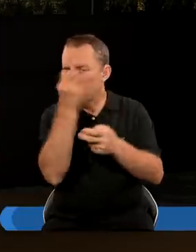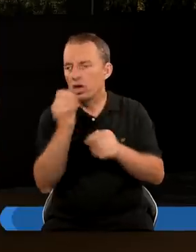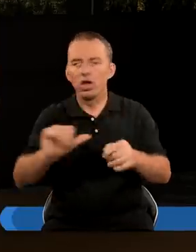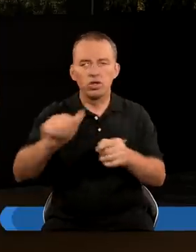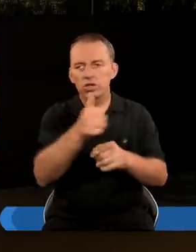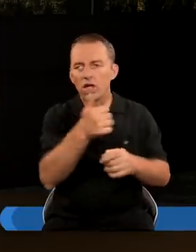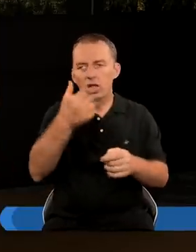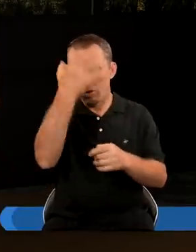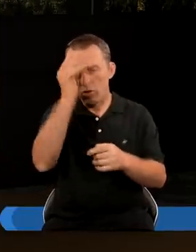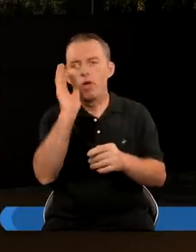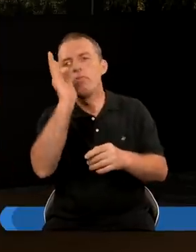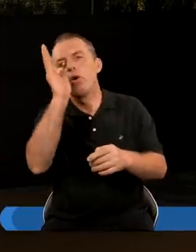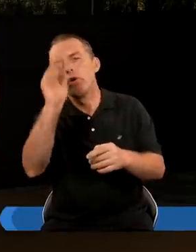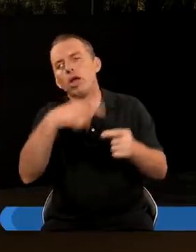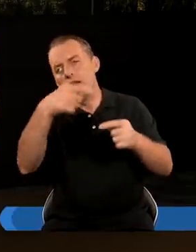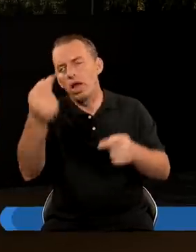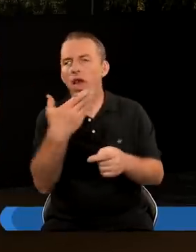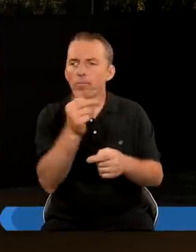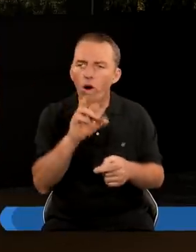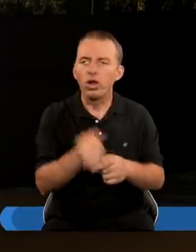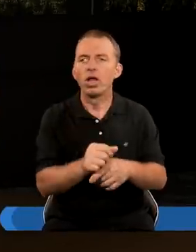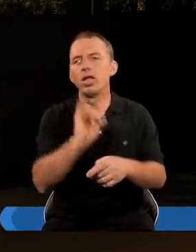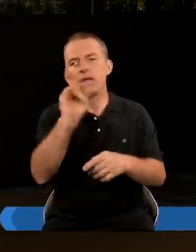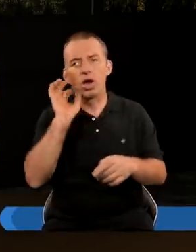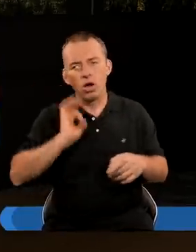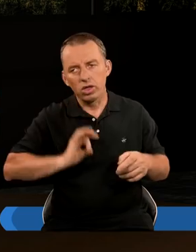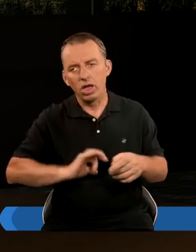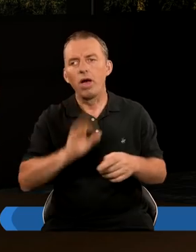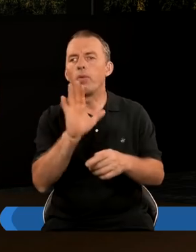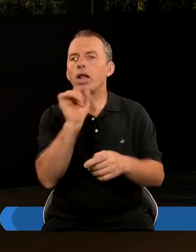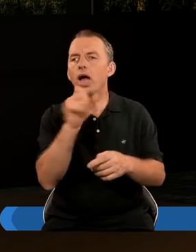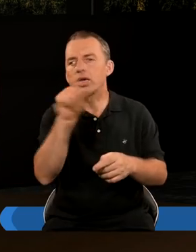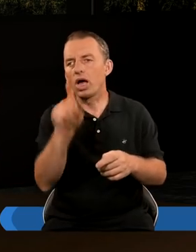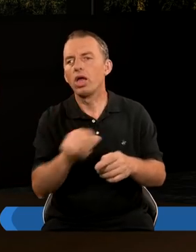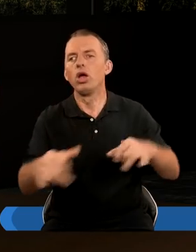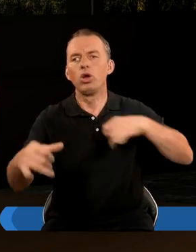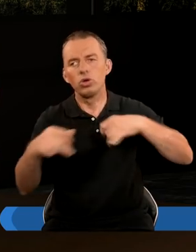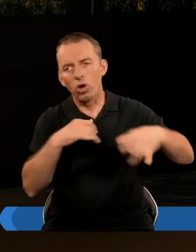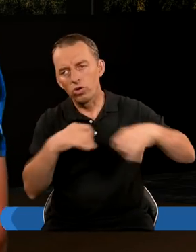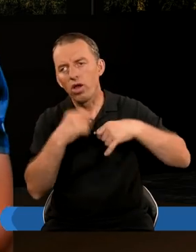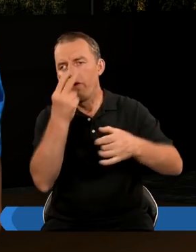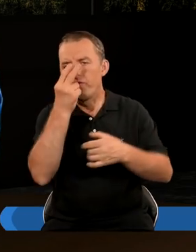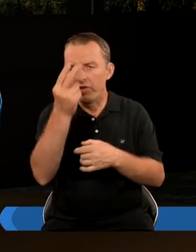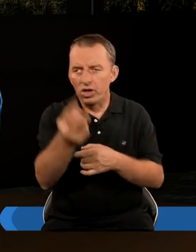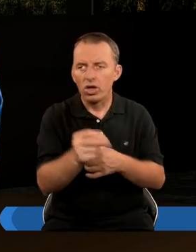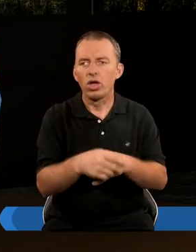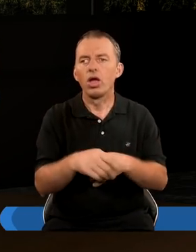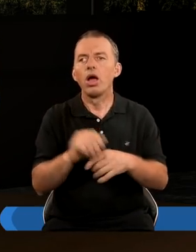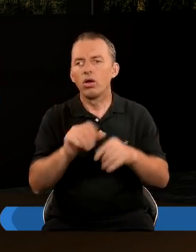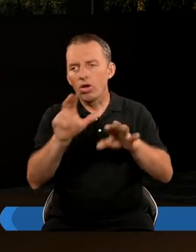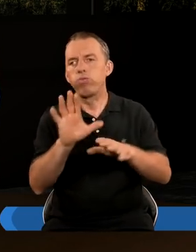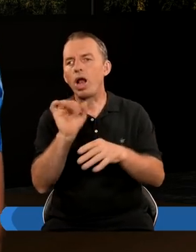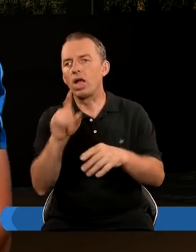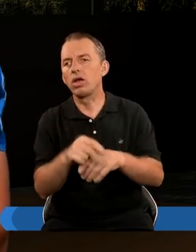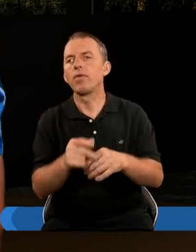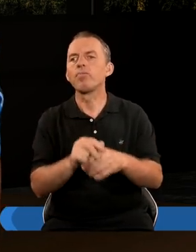ciekawe to jest chyba jedyny król Bo później kolejny Nabonit Potem jego syn Baltazar Rządzi już widzimy Właśnie to ucztę